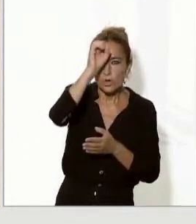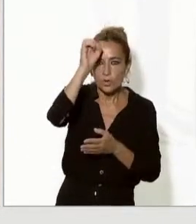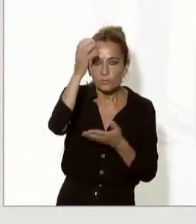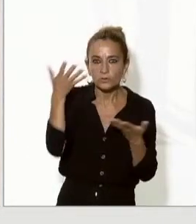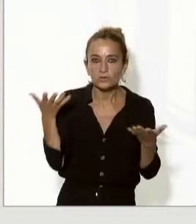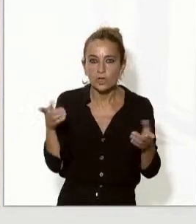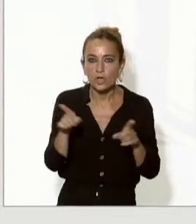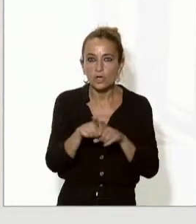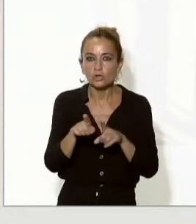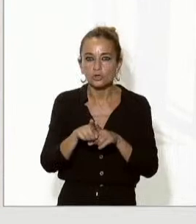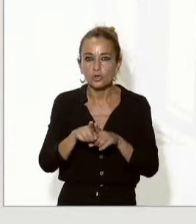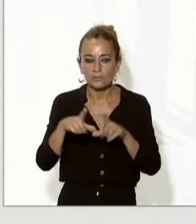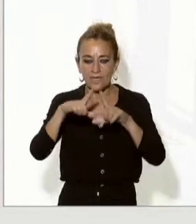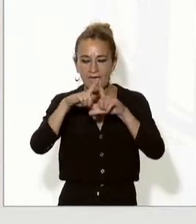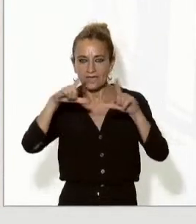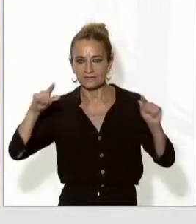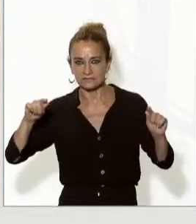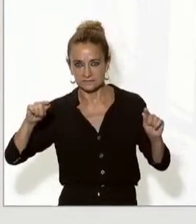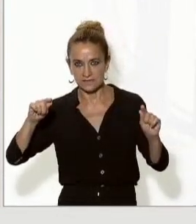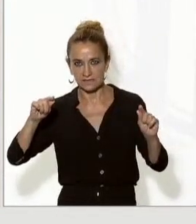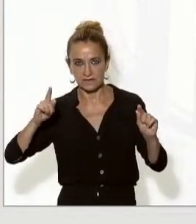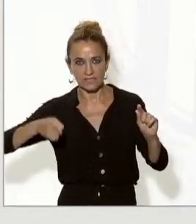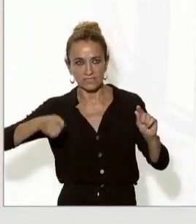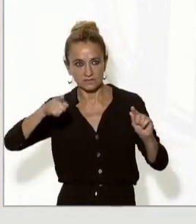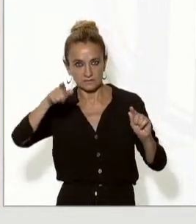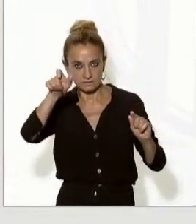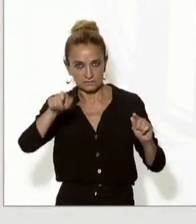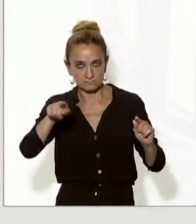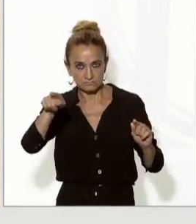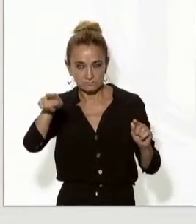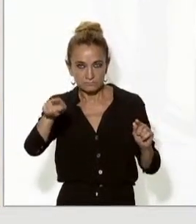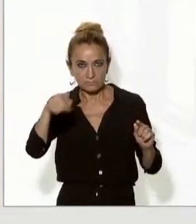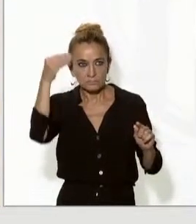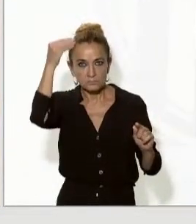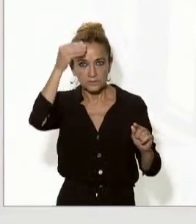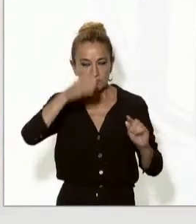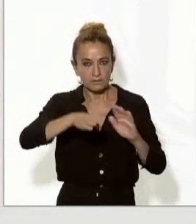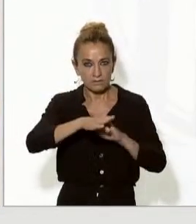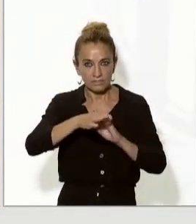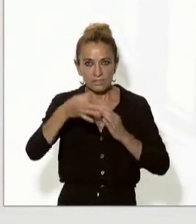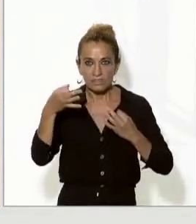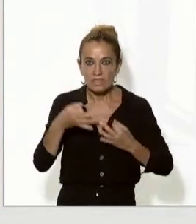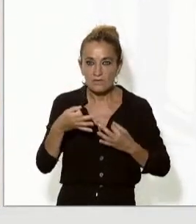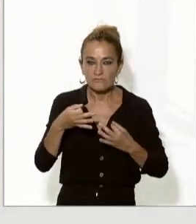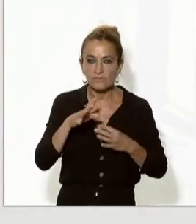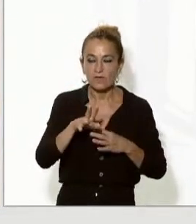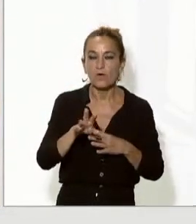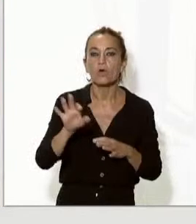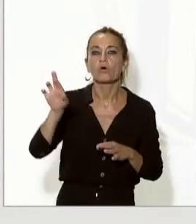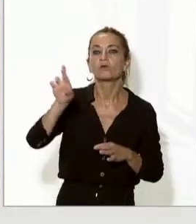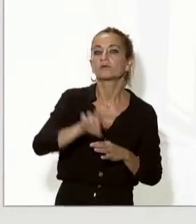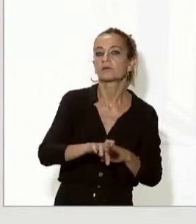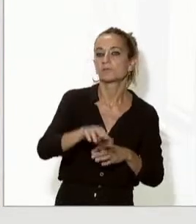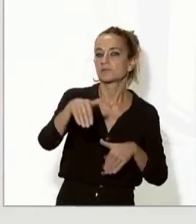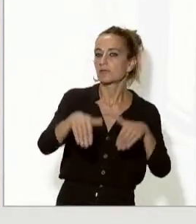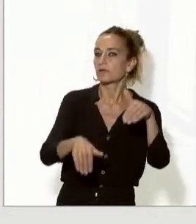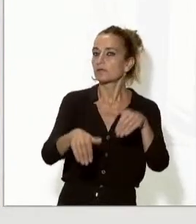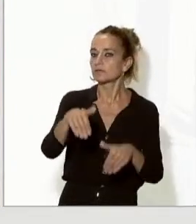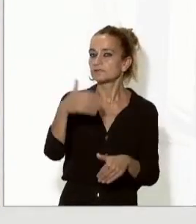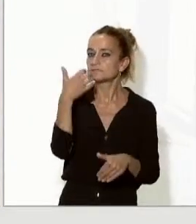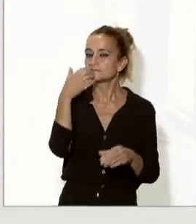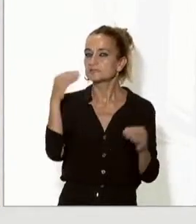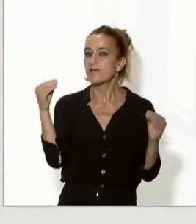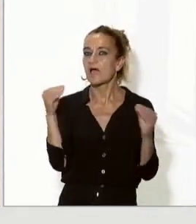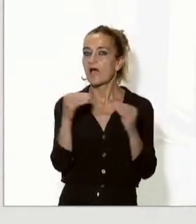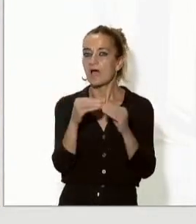'Esquerra Republicana si creu que és important que tinguin endavant o temm la repetició electoral si no s'arriba a un